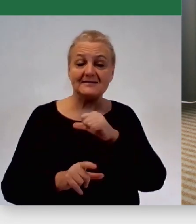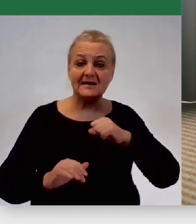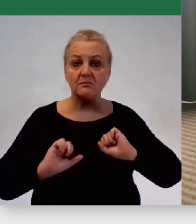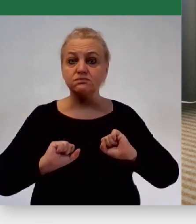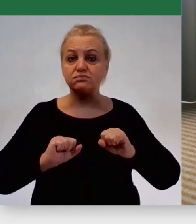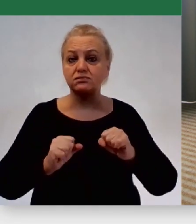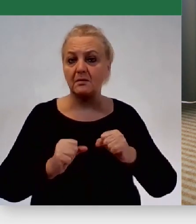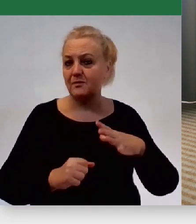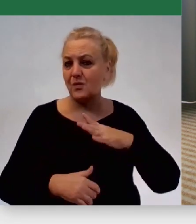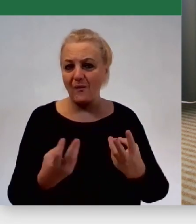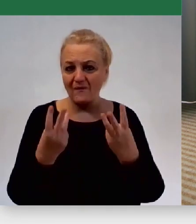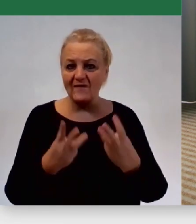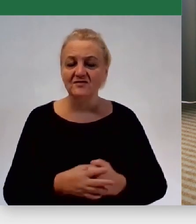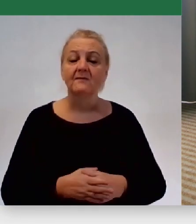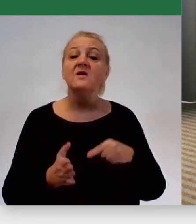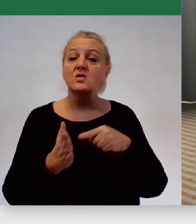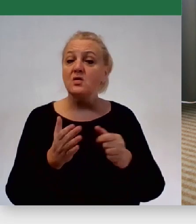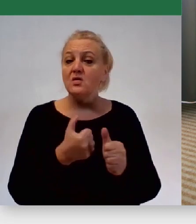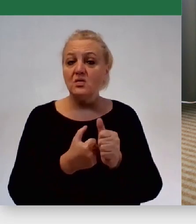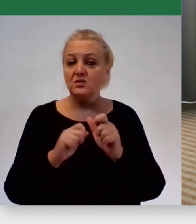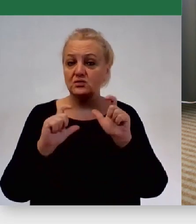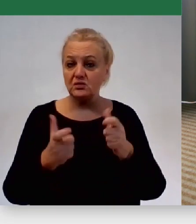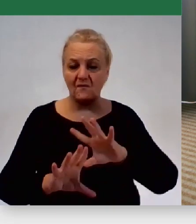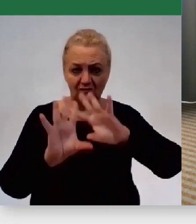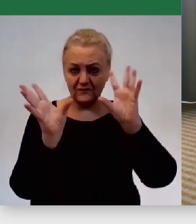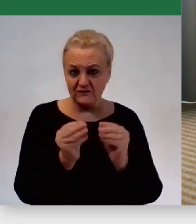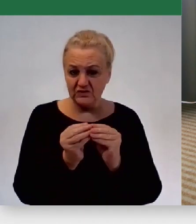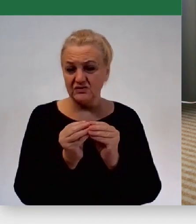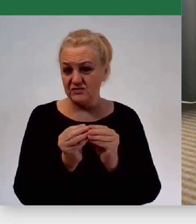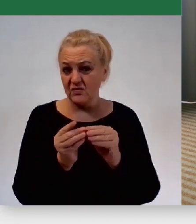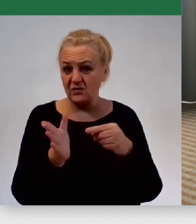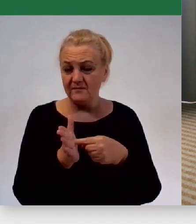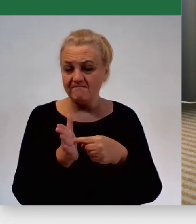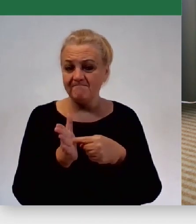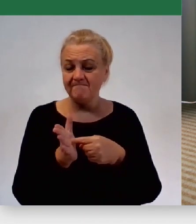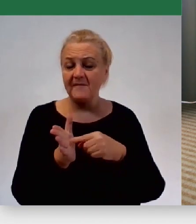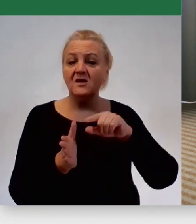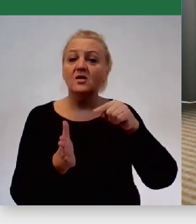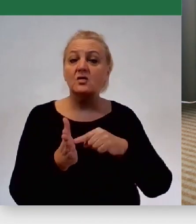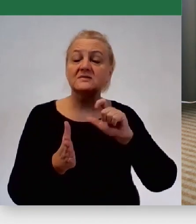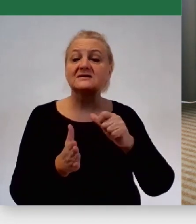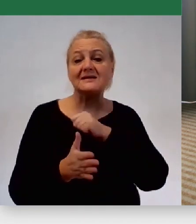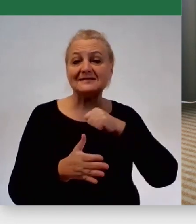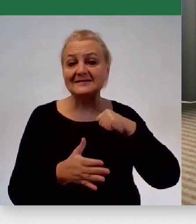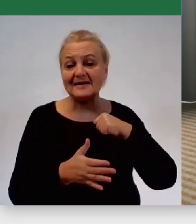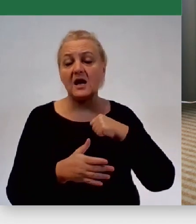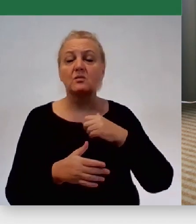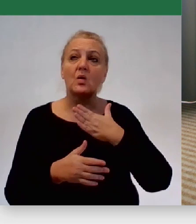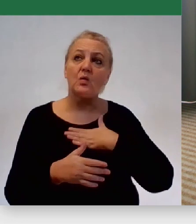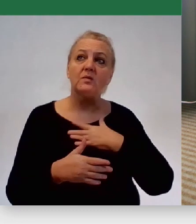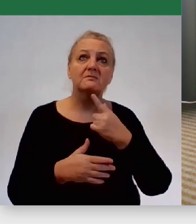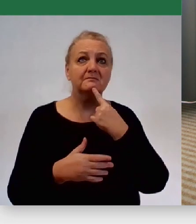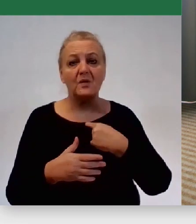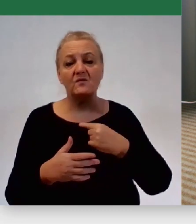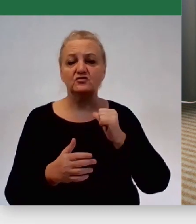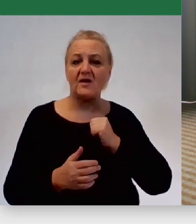bardzo istotny. No i chodzi o to, żeby to wszystko nie zostało, to co też sami sobie lubimy przypisywać, jako taka